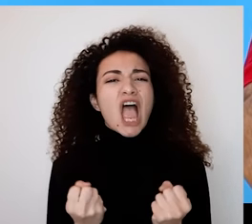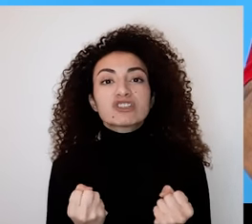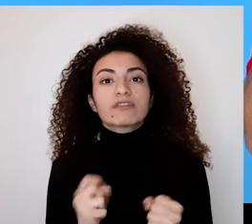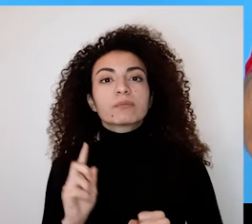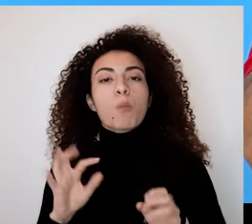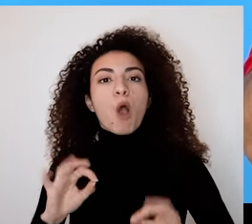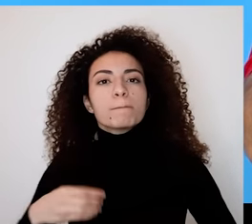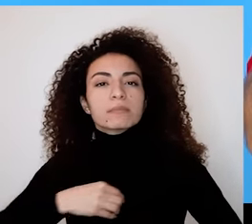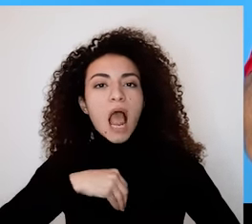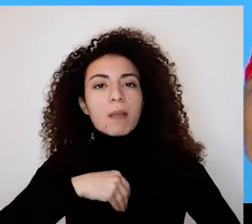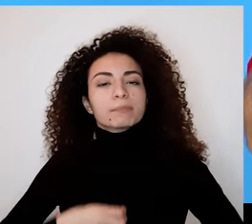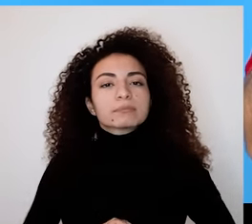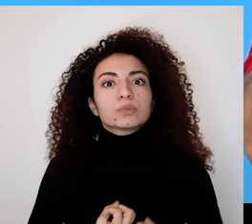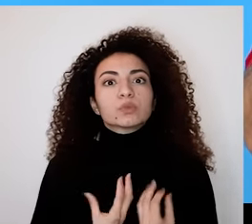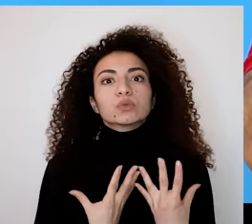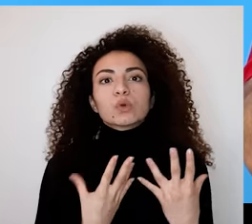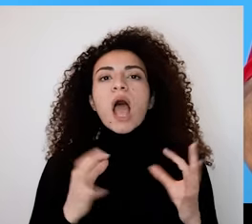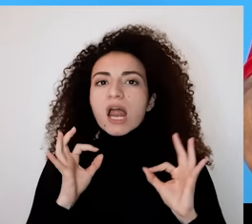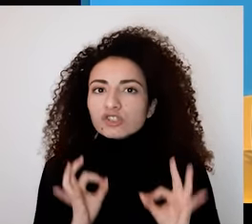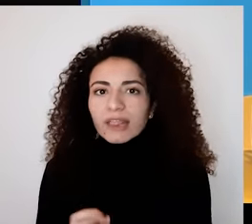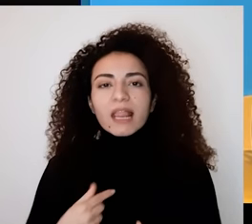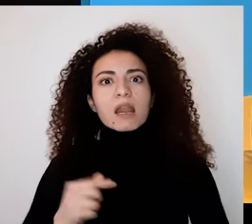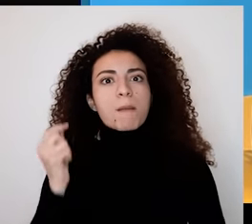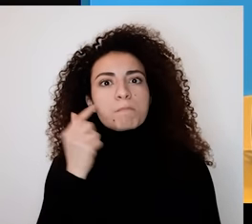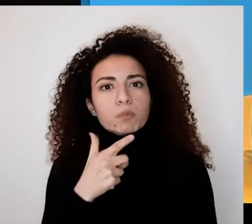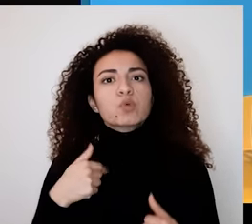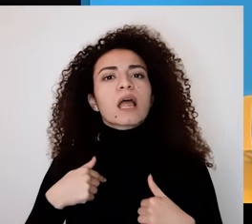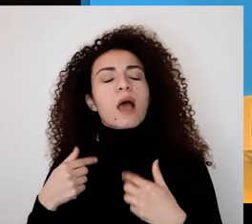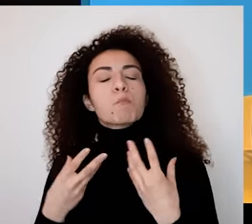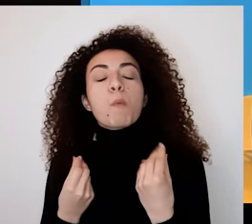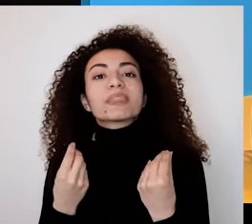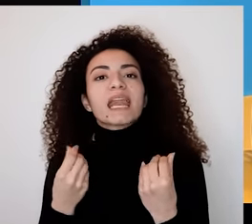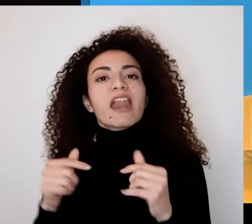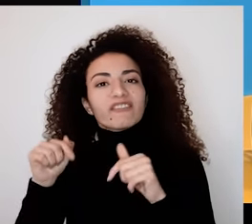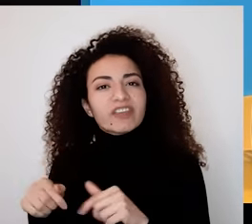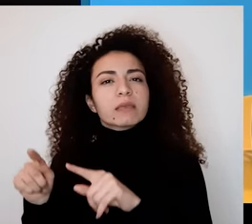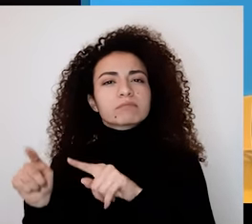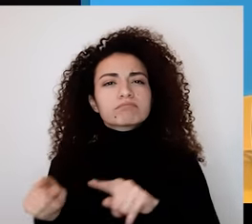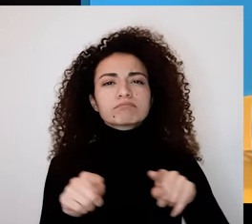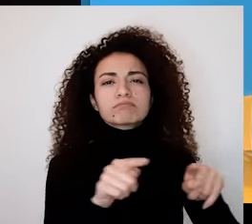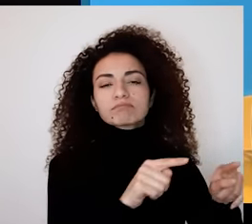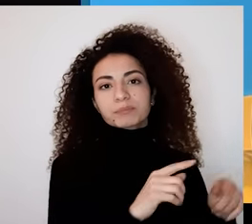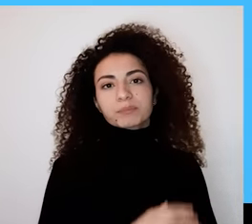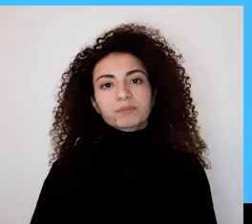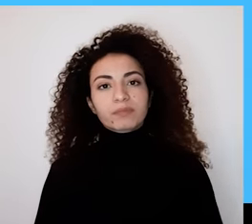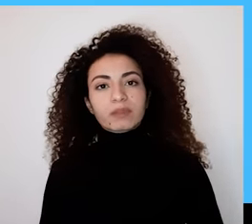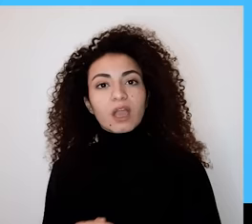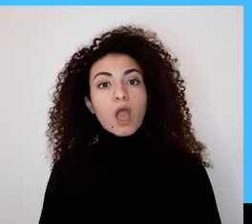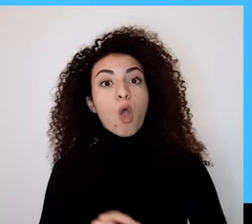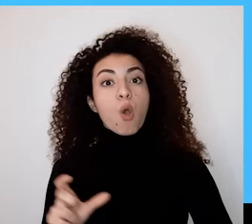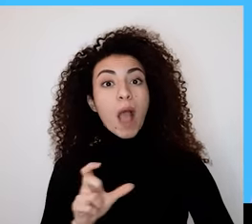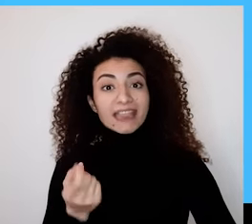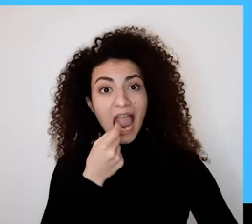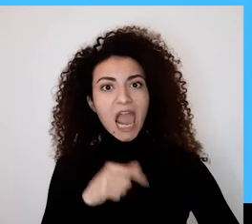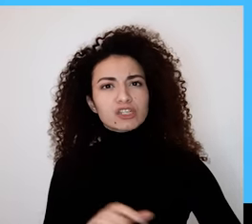بعض الشيء إلى موقف يصل وينبع من القلب يجب المثابرة وتنمية موقف مستعد للإمتنين تقدير